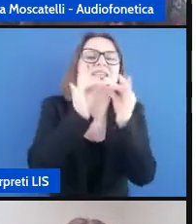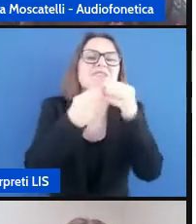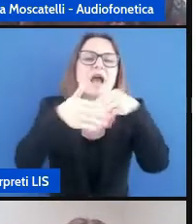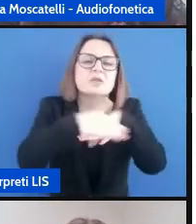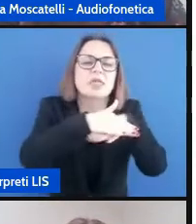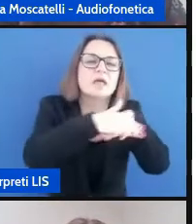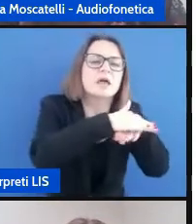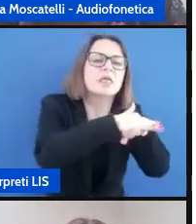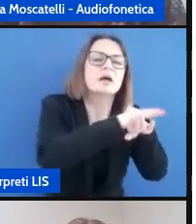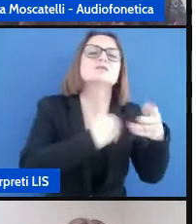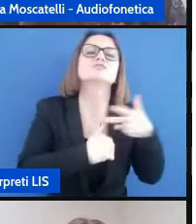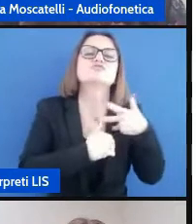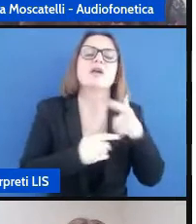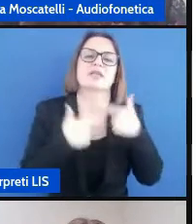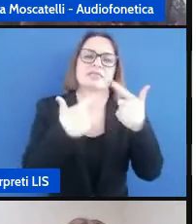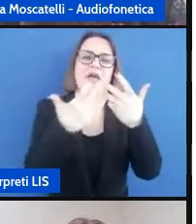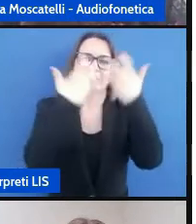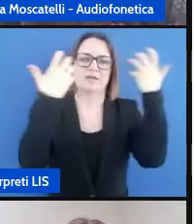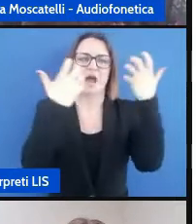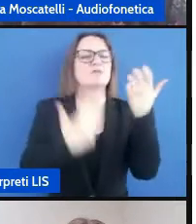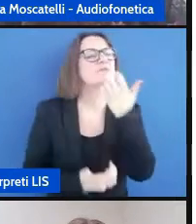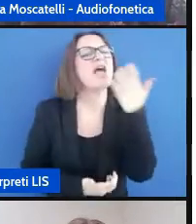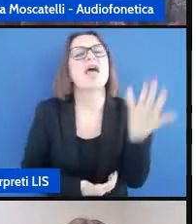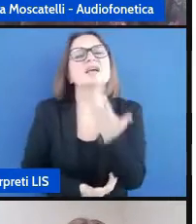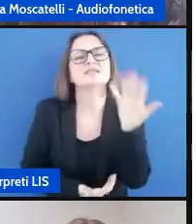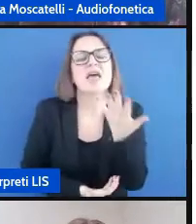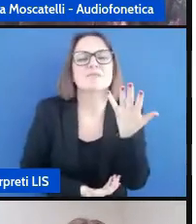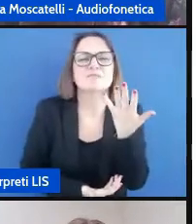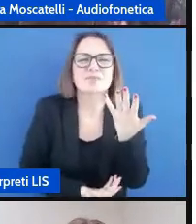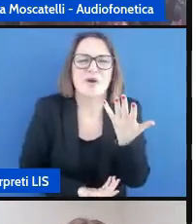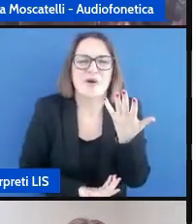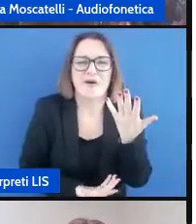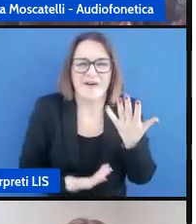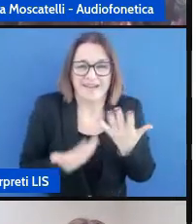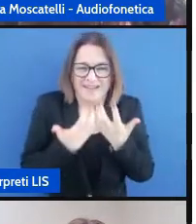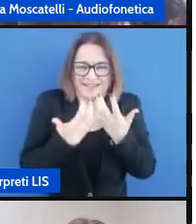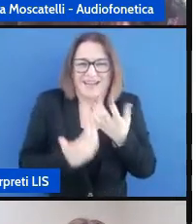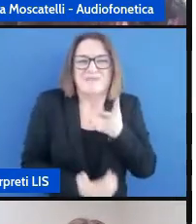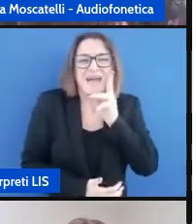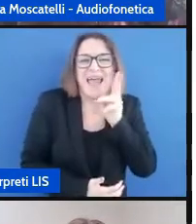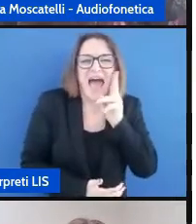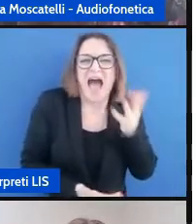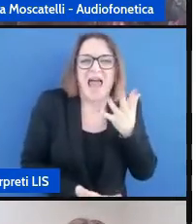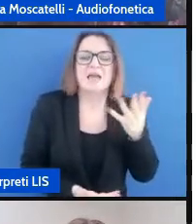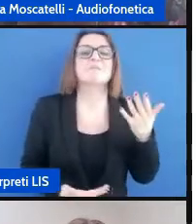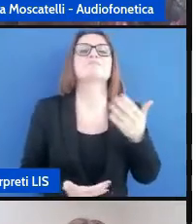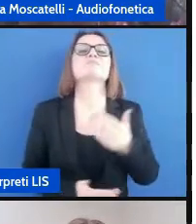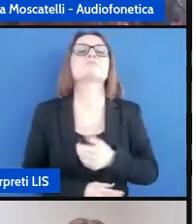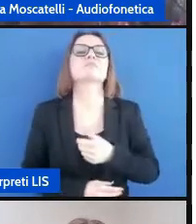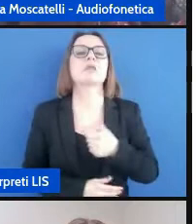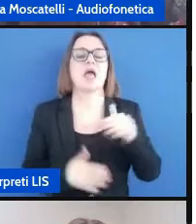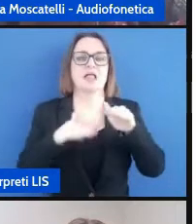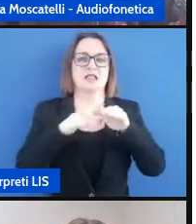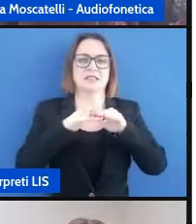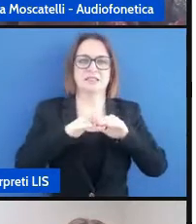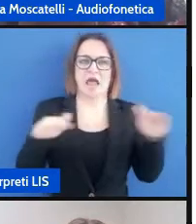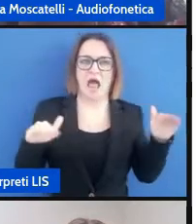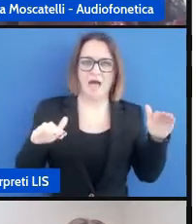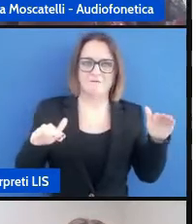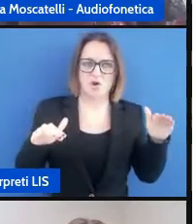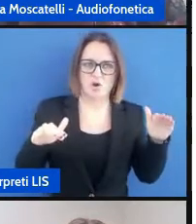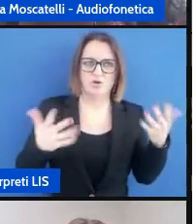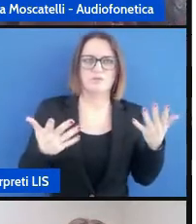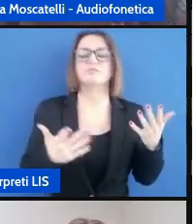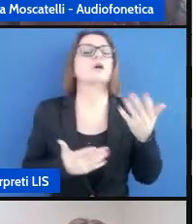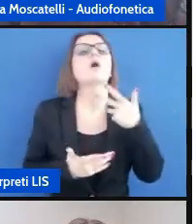dietro ad un lessico vi faccio un esempio banalissimo un tavolo che si può pensare che è un lessico che